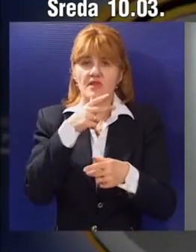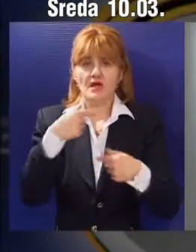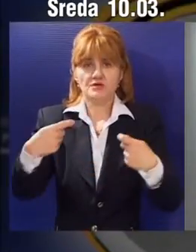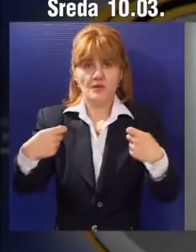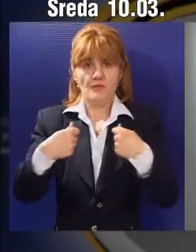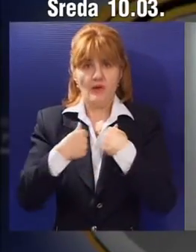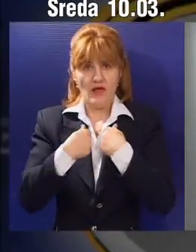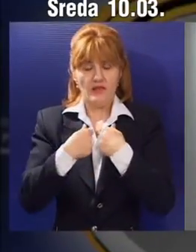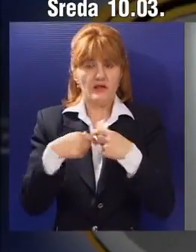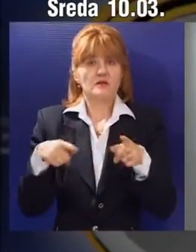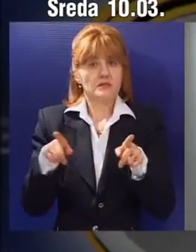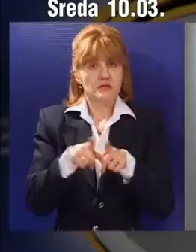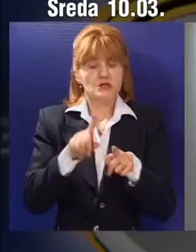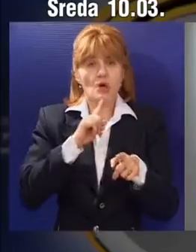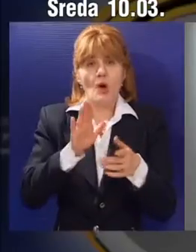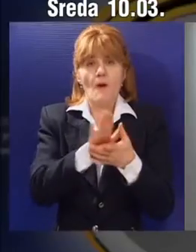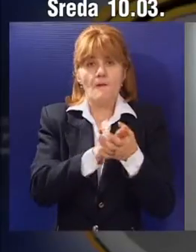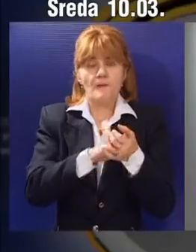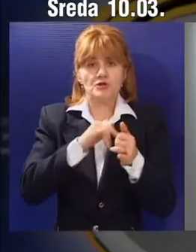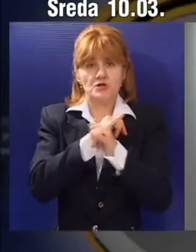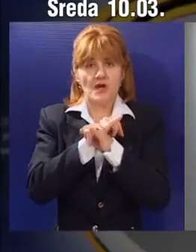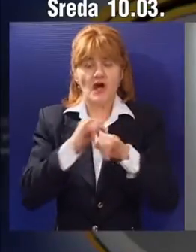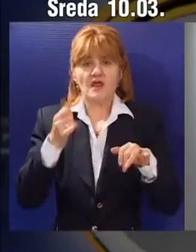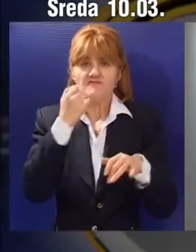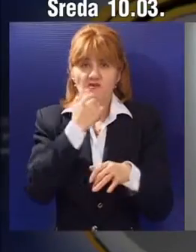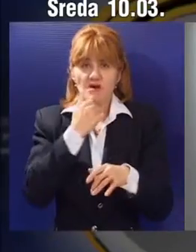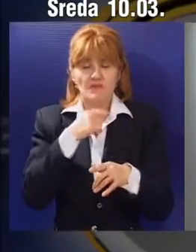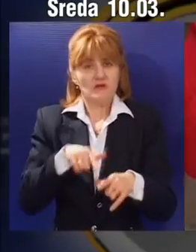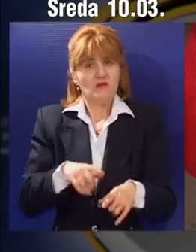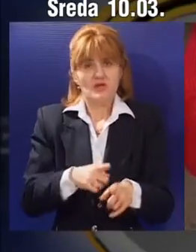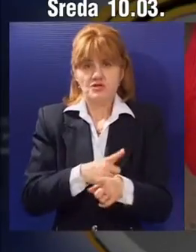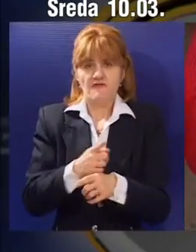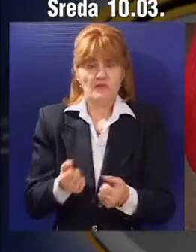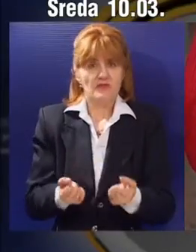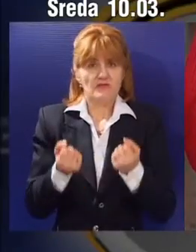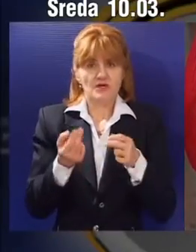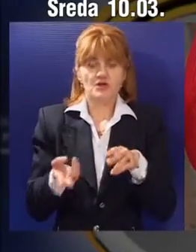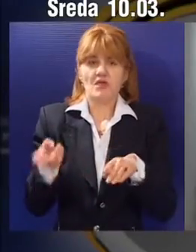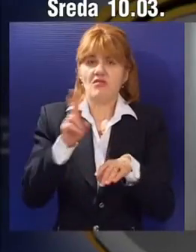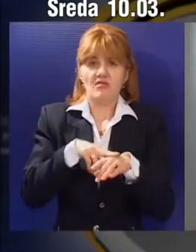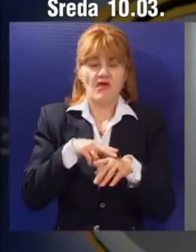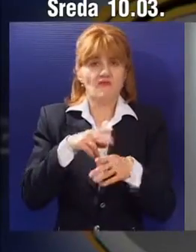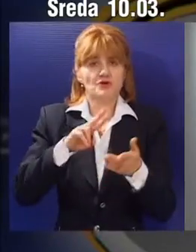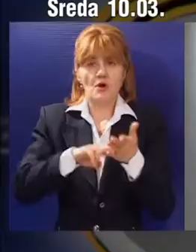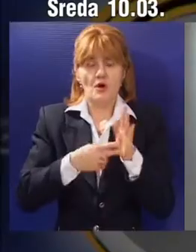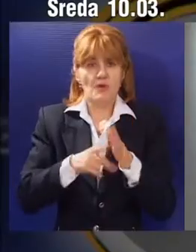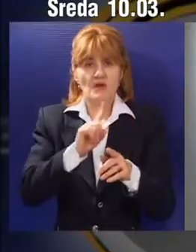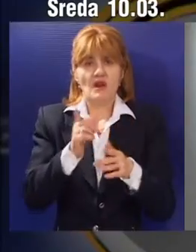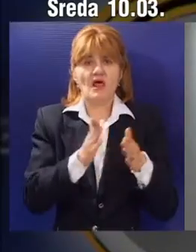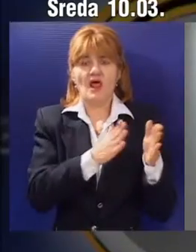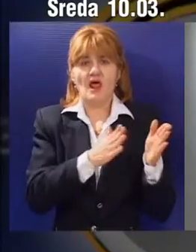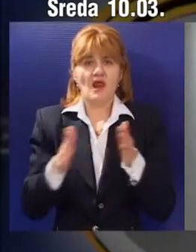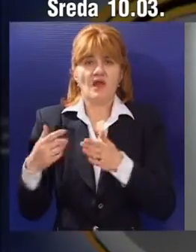a tako je i za ove koji su ljudi duže u poslu u današnje vreme. Najveći prepreke su neredovne